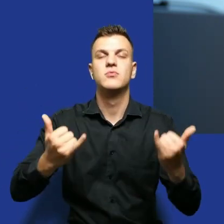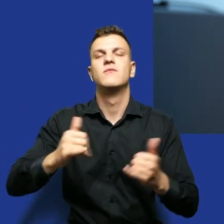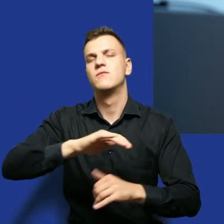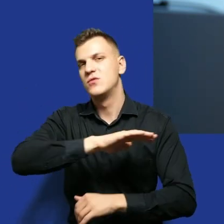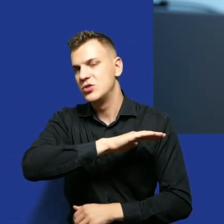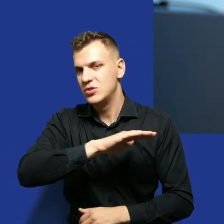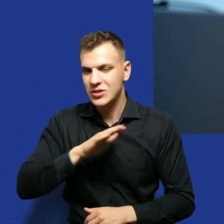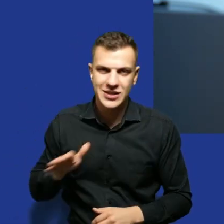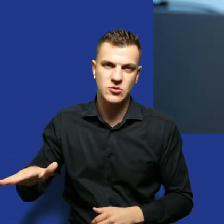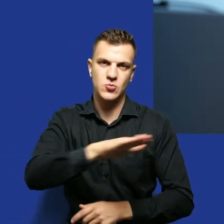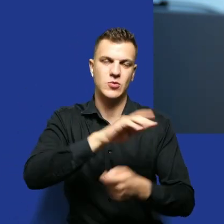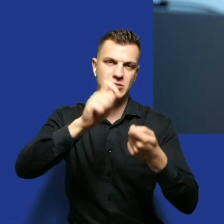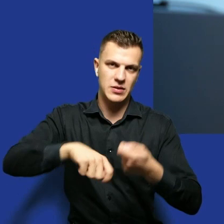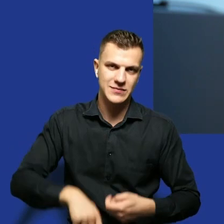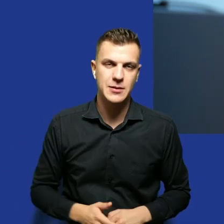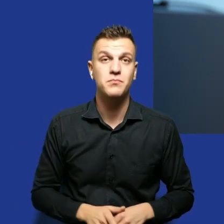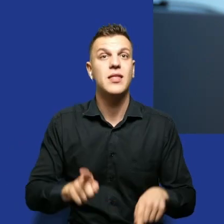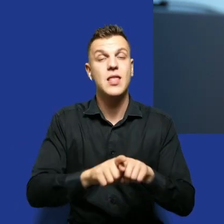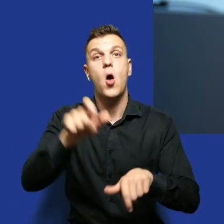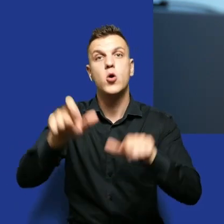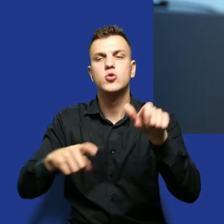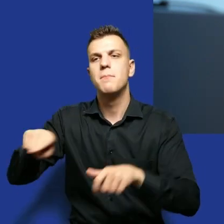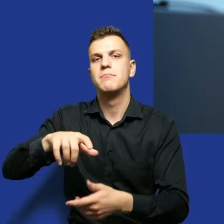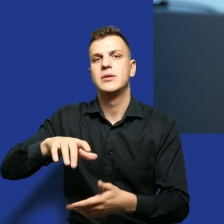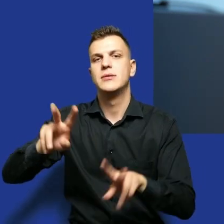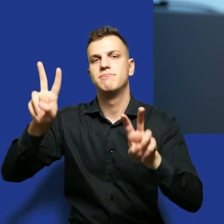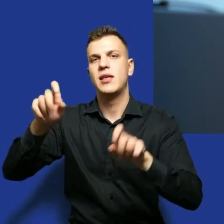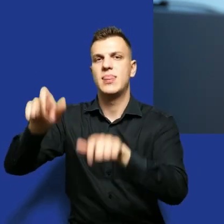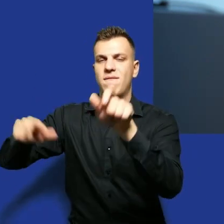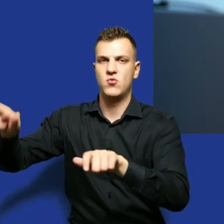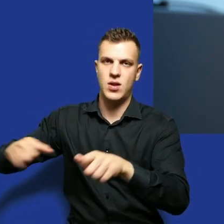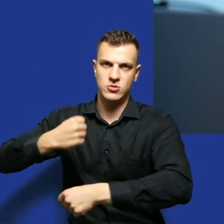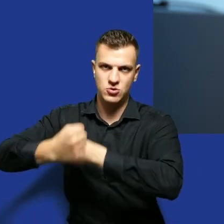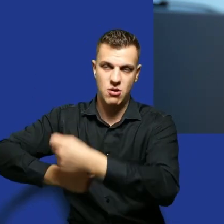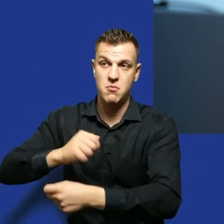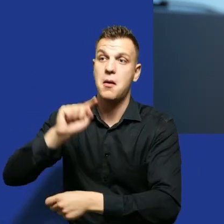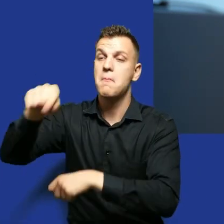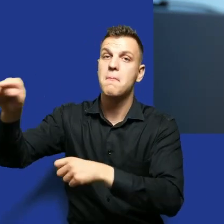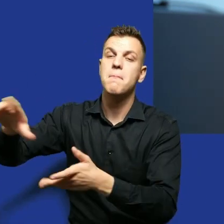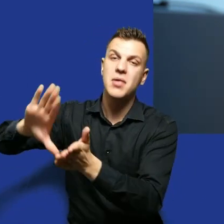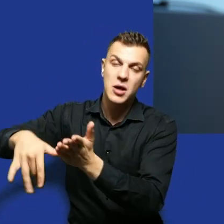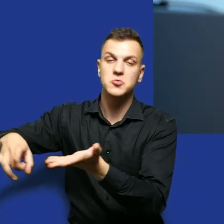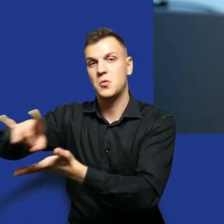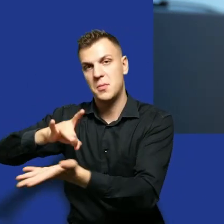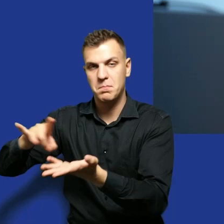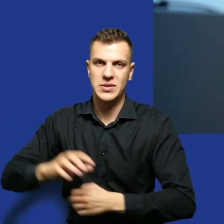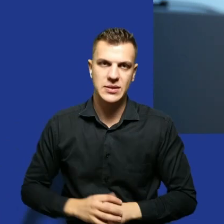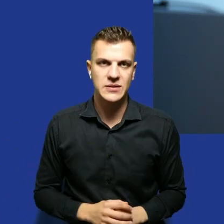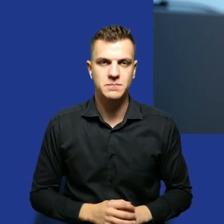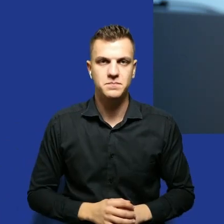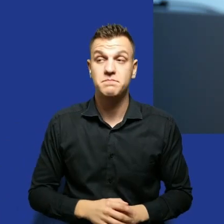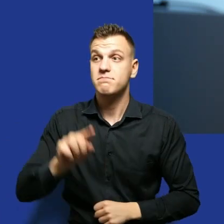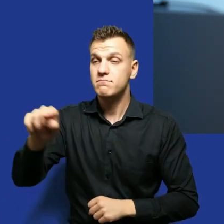Są też osoby, które działają indywidualnie u siebie w miastach, w gminach i one